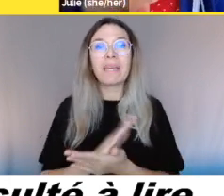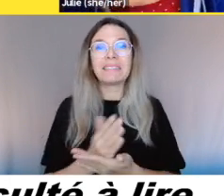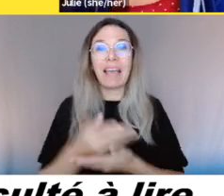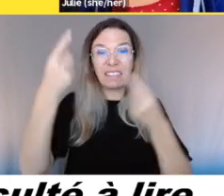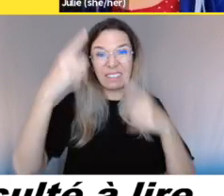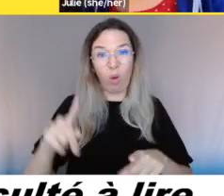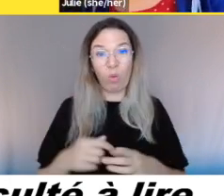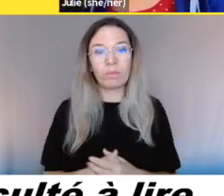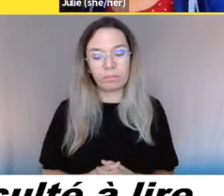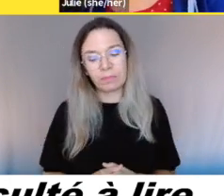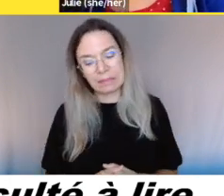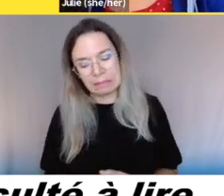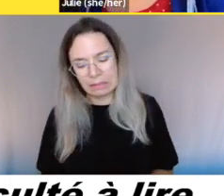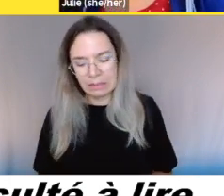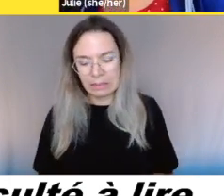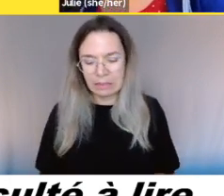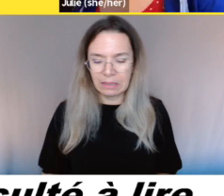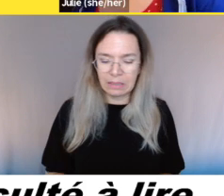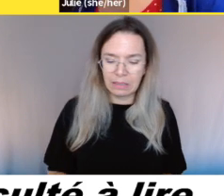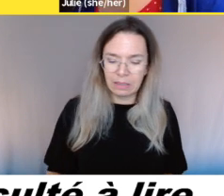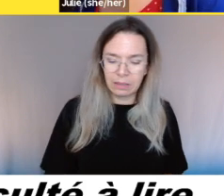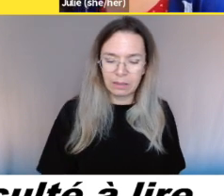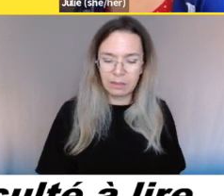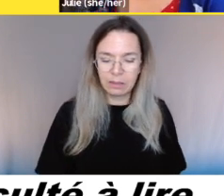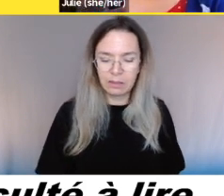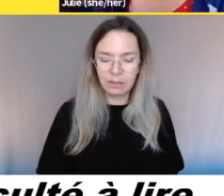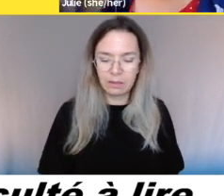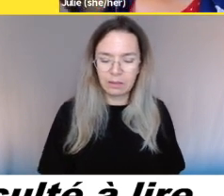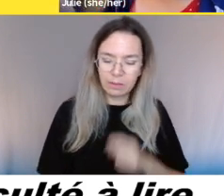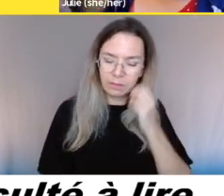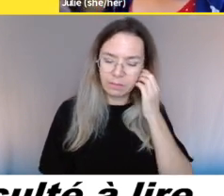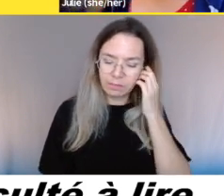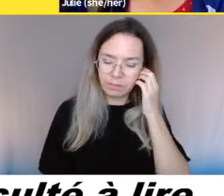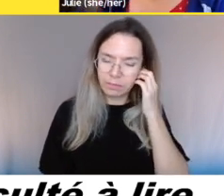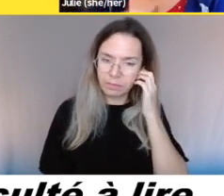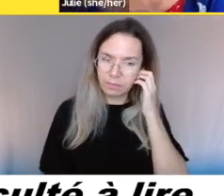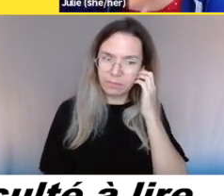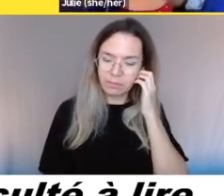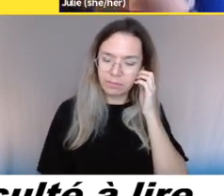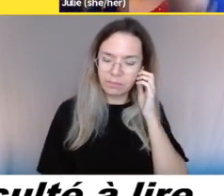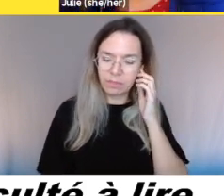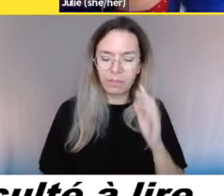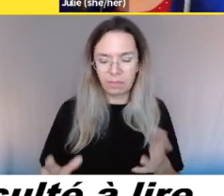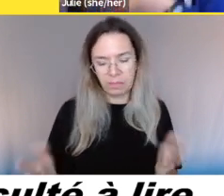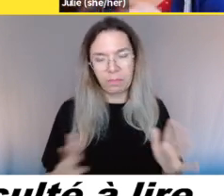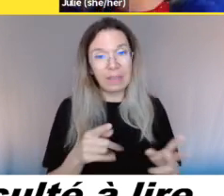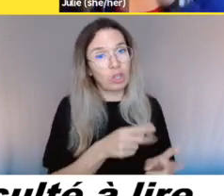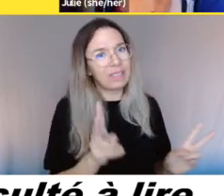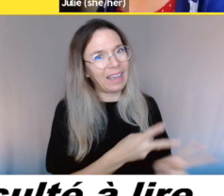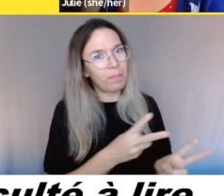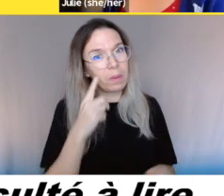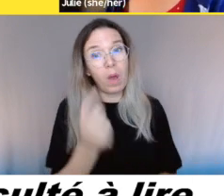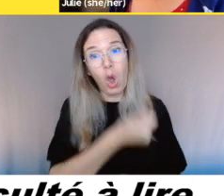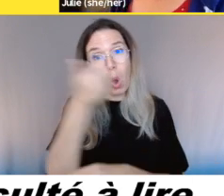Sur quelle base pensez-vous que vous vous êtes fait discriminer contre ? Et qu'est-ce qui s'est passé ?